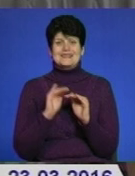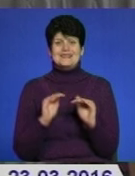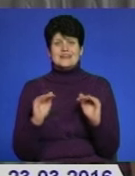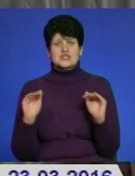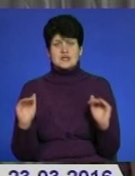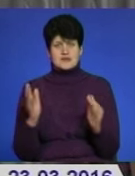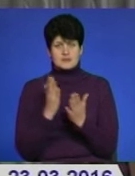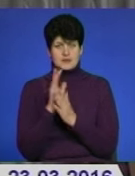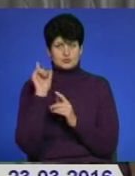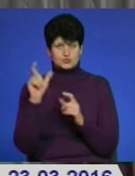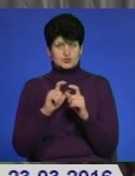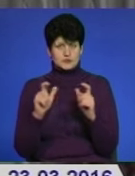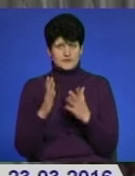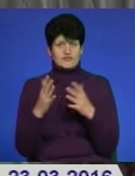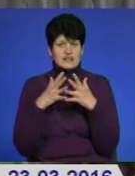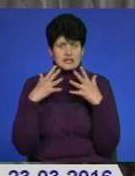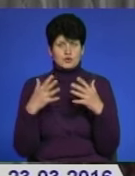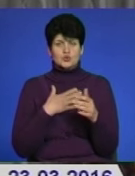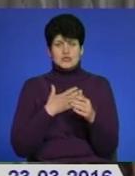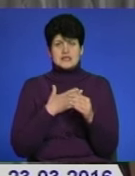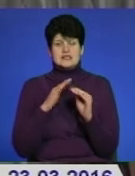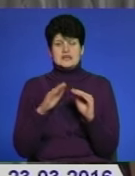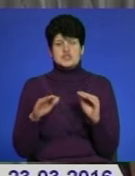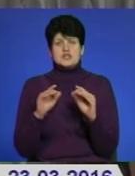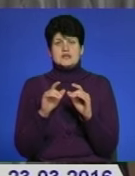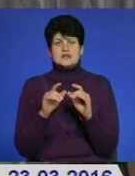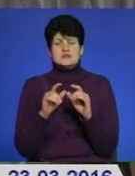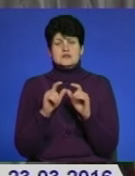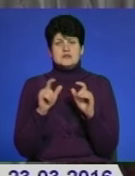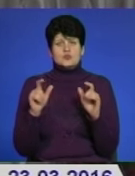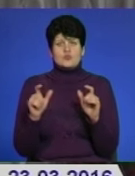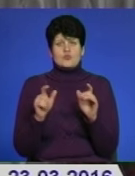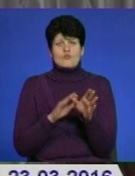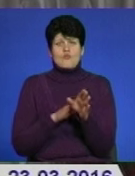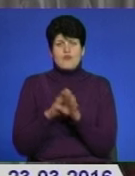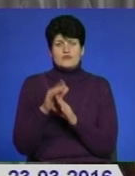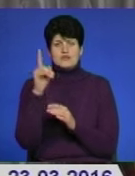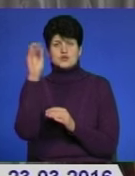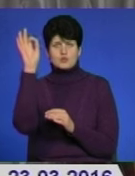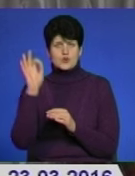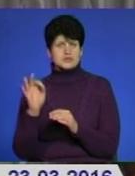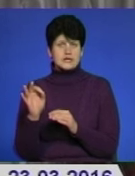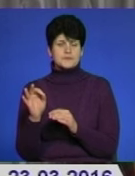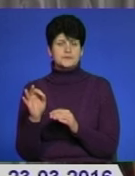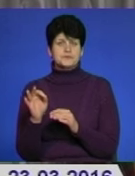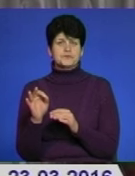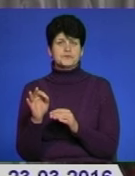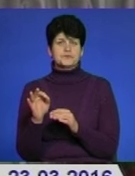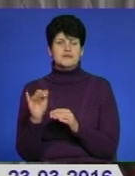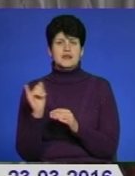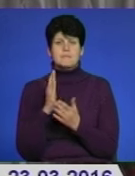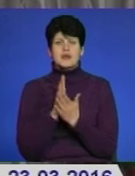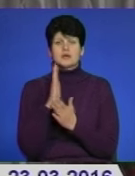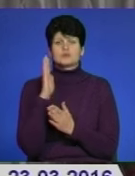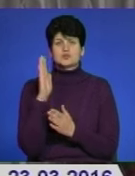садок, великий, оскільки наш дитячий садок заповнений на 100%. І також має